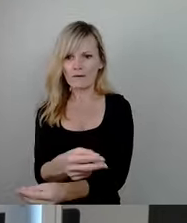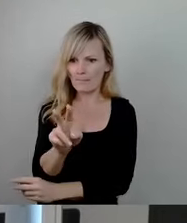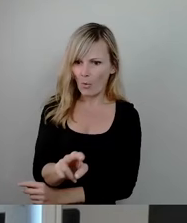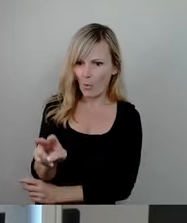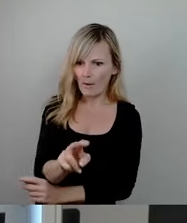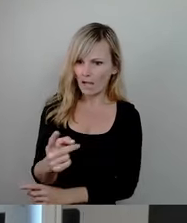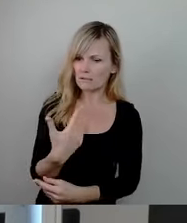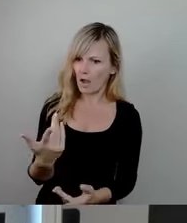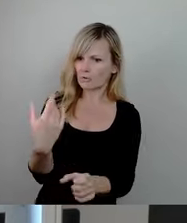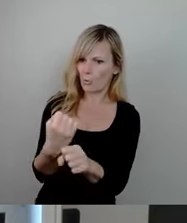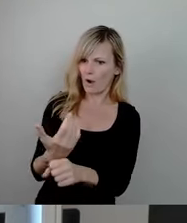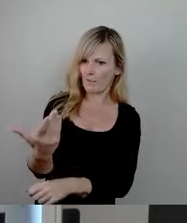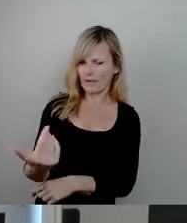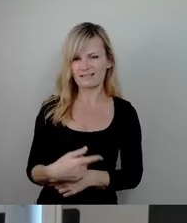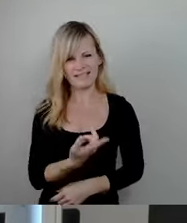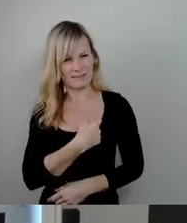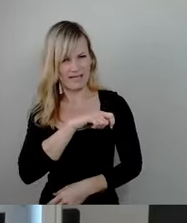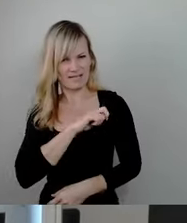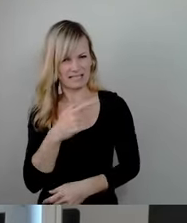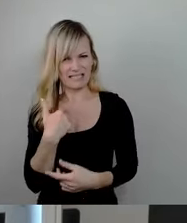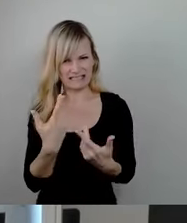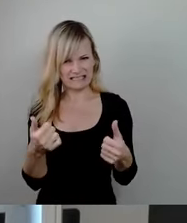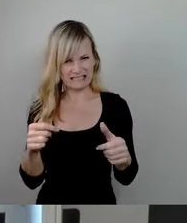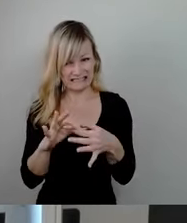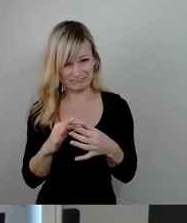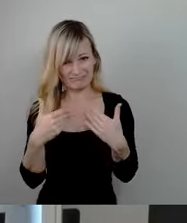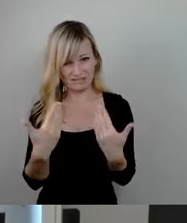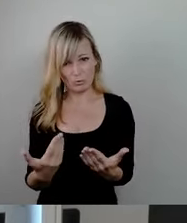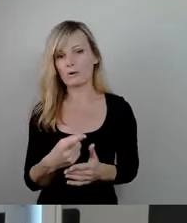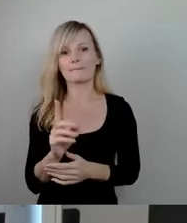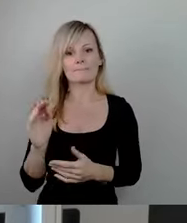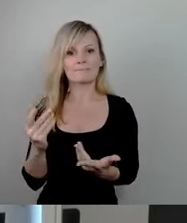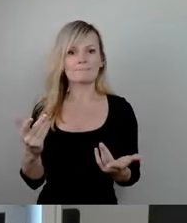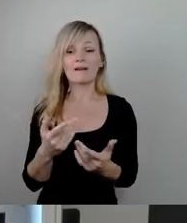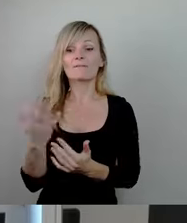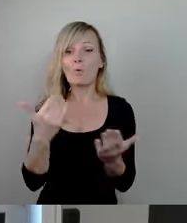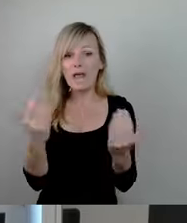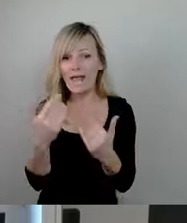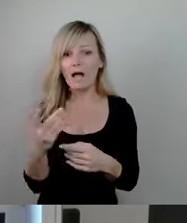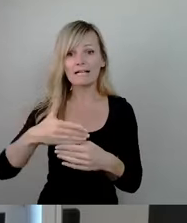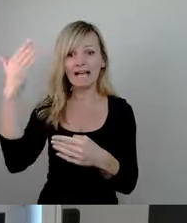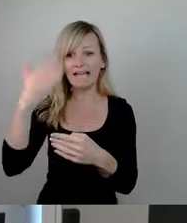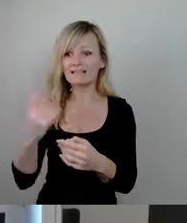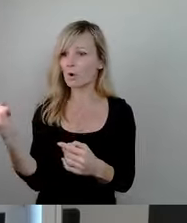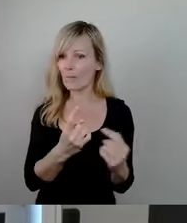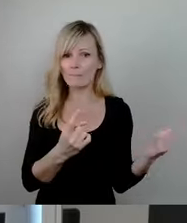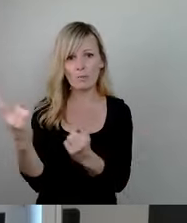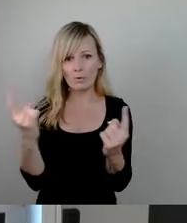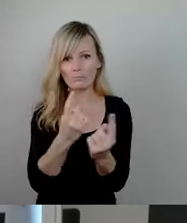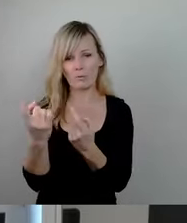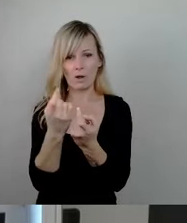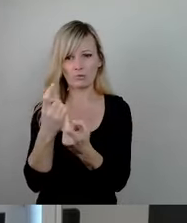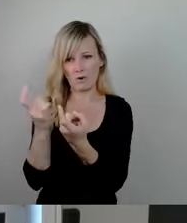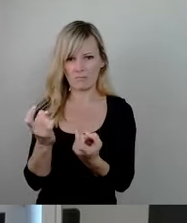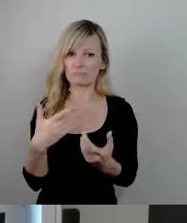Das Kriminalitätsprogramm ist zu einem ganz erheblichen Teil über die Grenzen zu uns eingewandert. Ja, es ist nun mal halt so. Vor allem